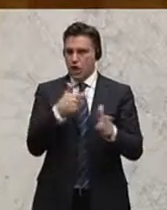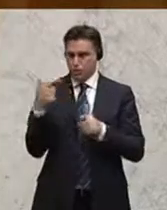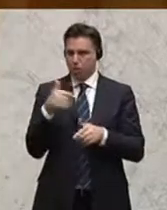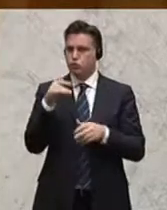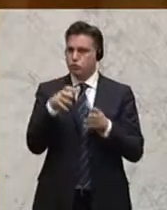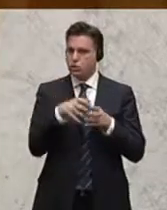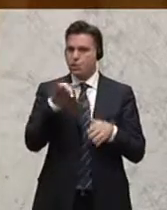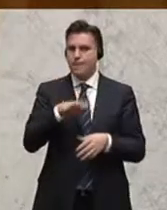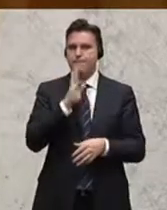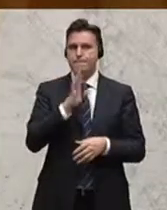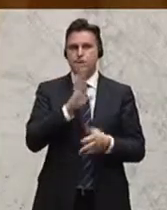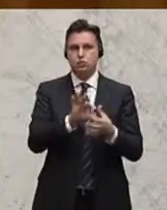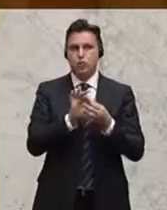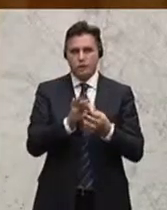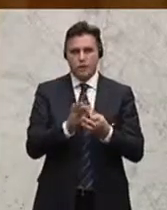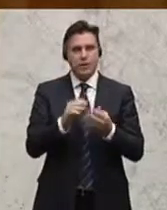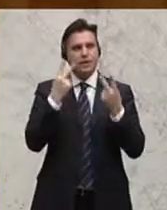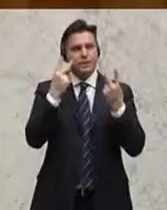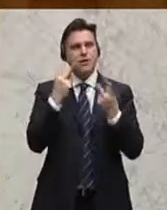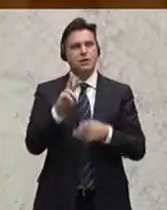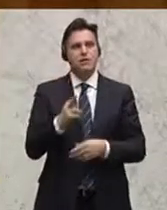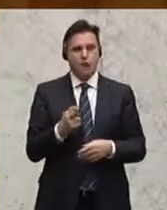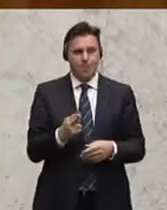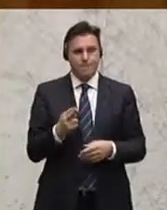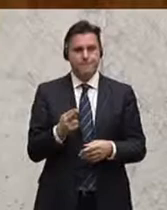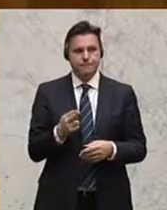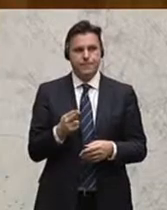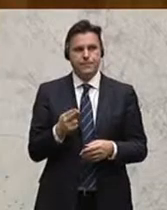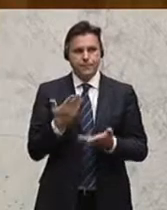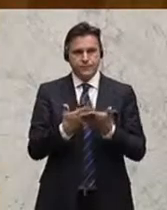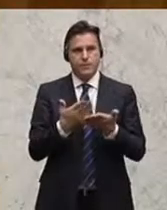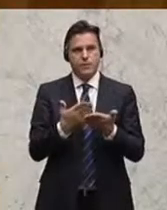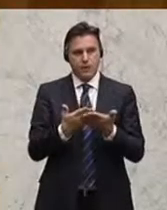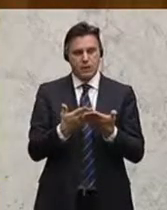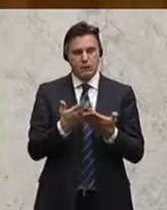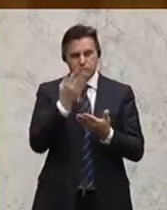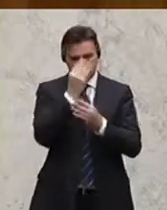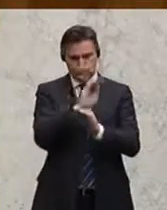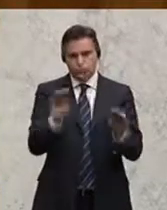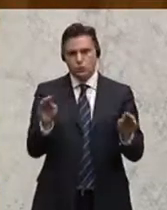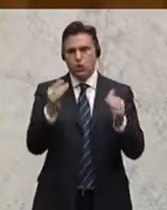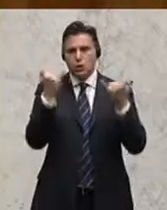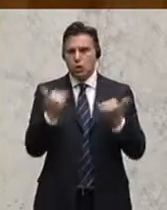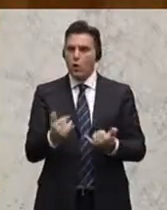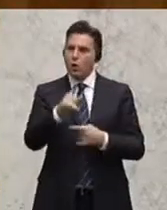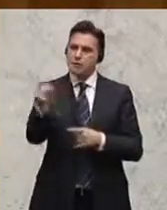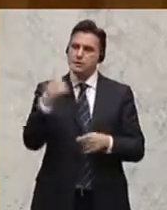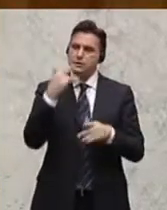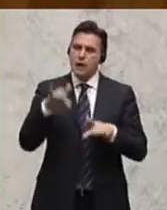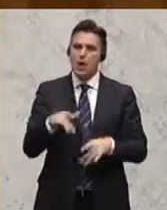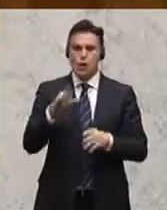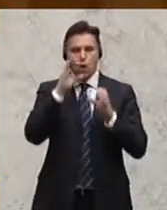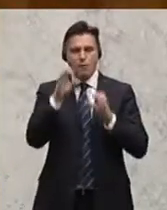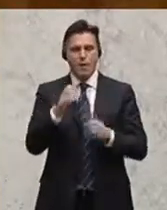Pensionen. Warum ist uns das so wichtig? Wir haben, und da möchte ich schon darauf hinweisen, es gibt, habe ich heute gehört, klare Ansagen von